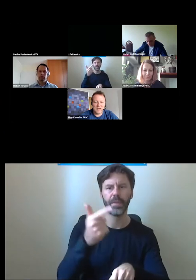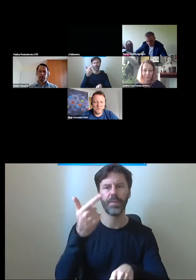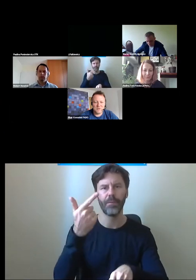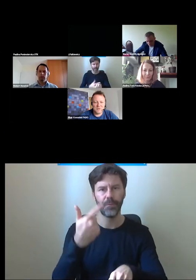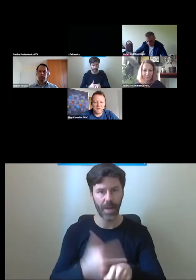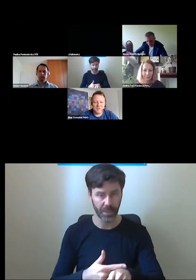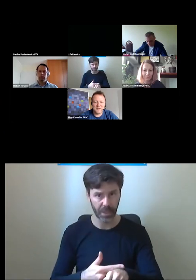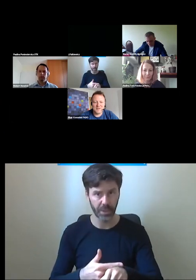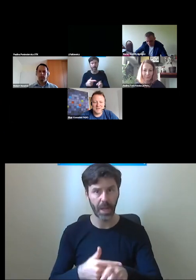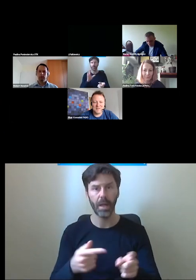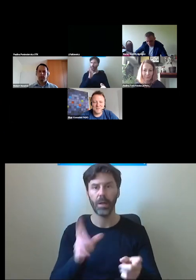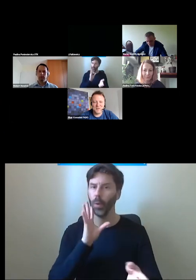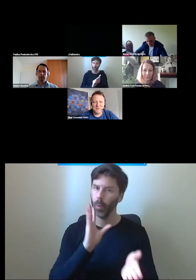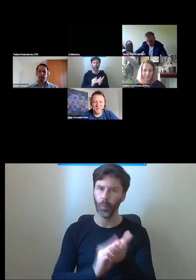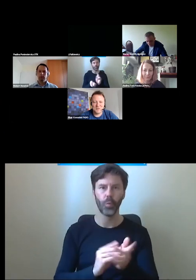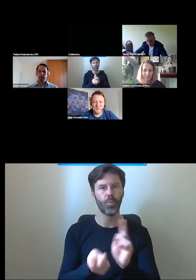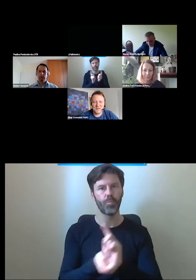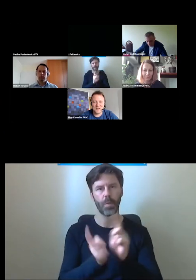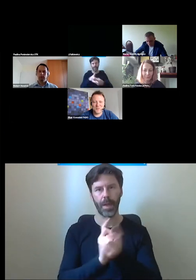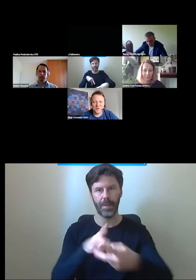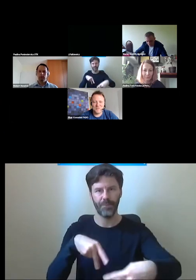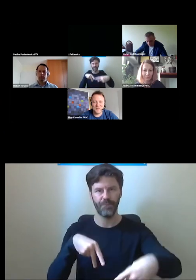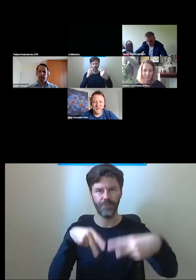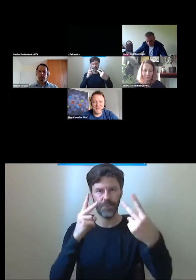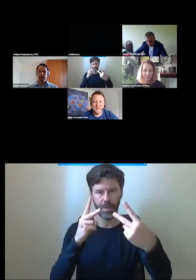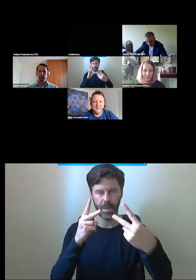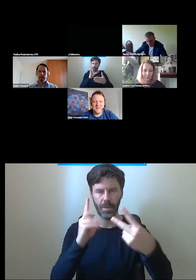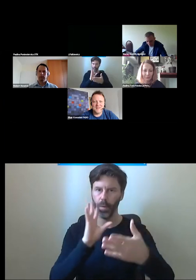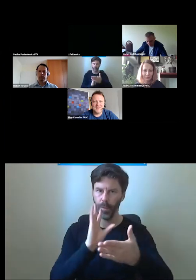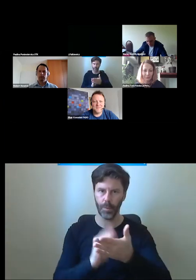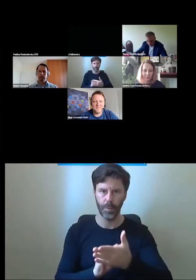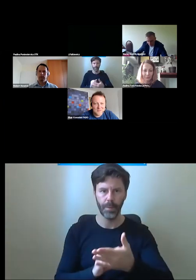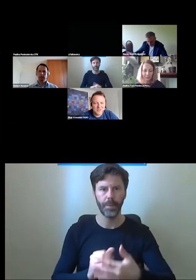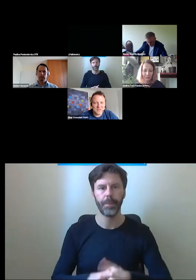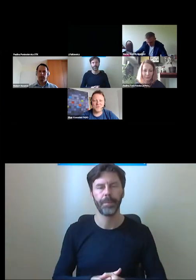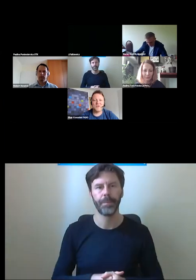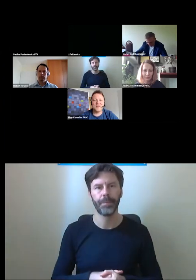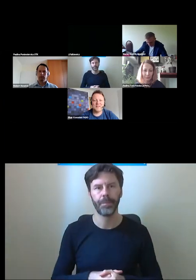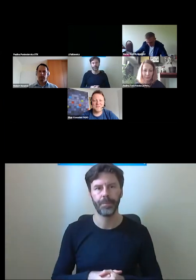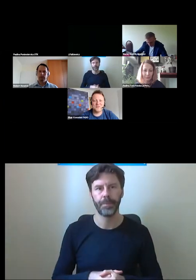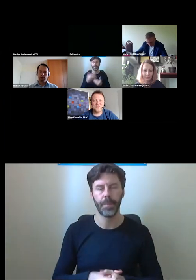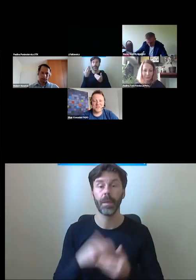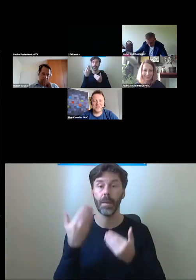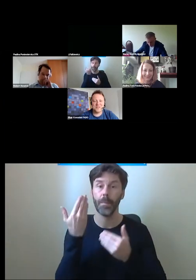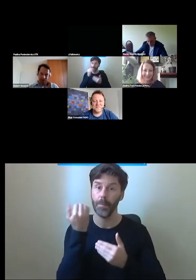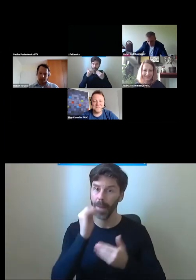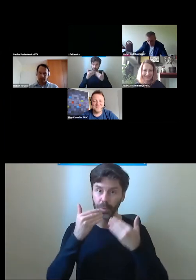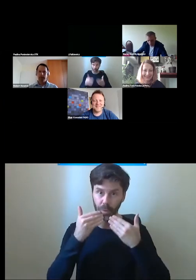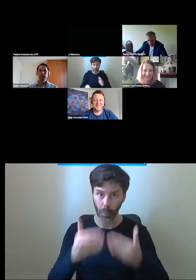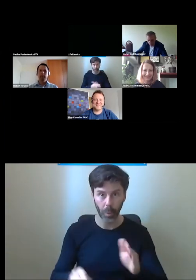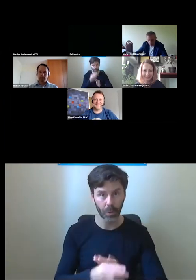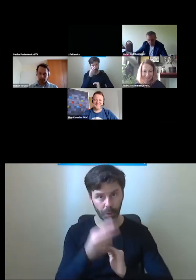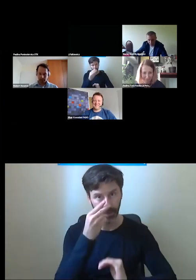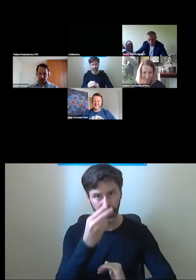Spotykamy się tutaj ponownie. Dziękuję i do zobaczenia.